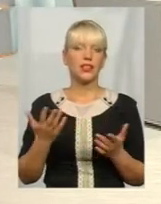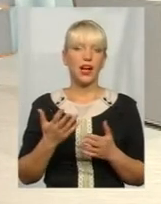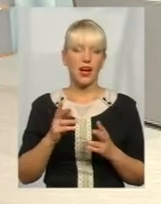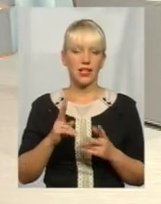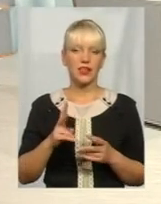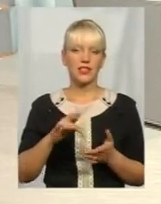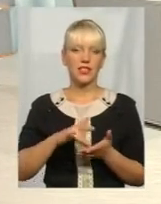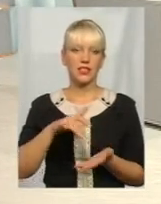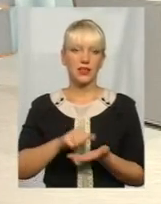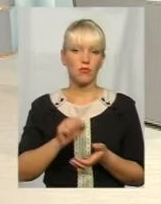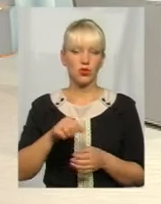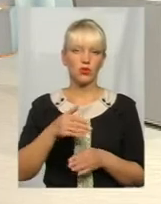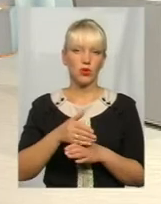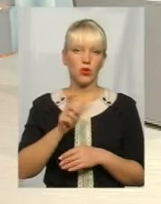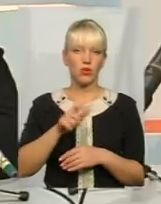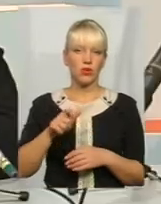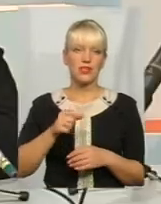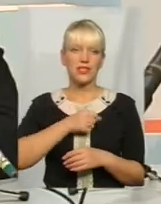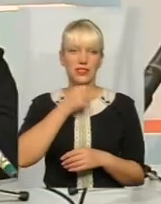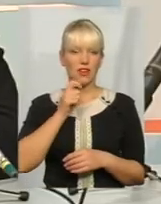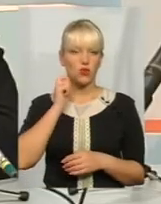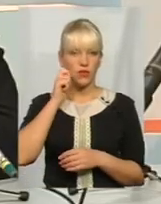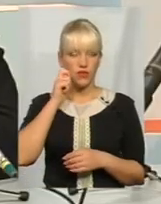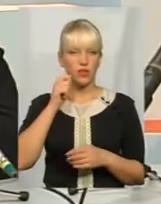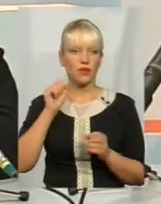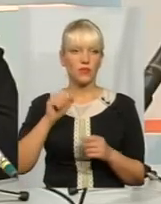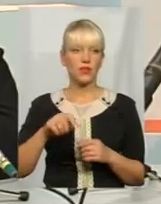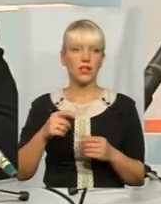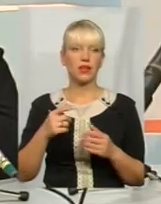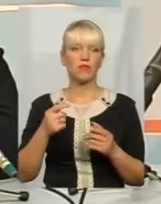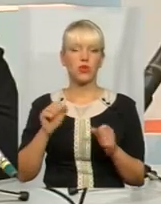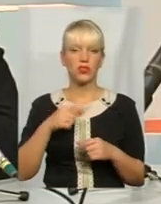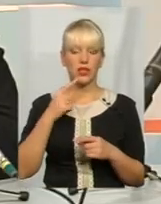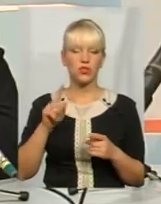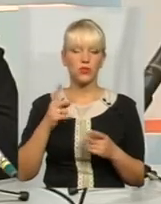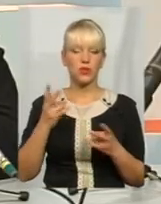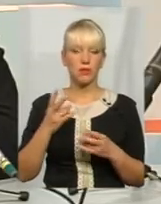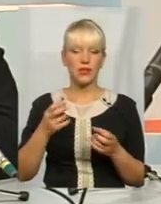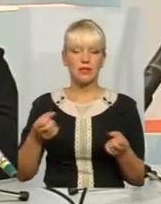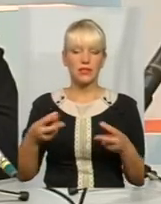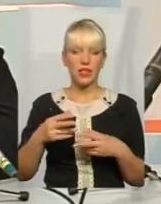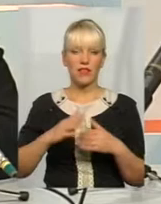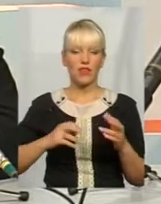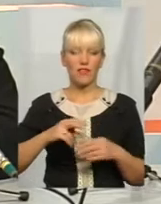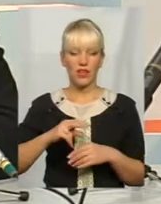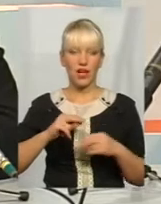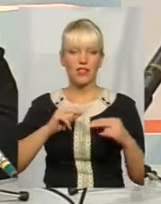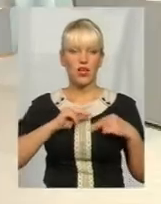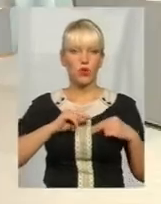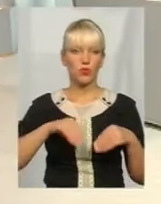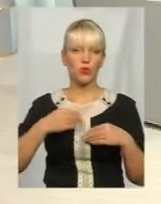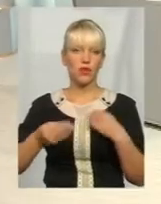допомогти громадянам старшого віку? Як було вже сказано, що потребує певної кваліфікації роботодавець. У нас є такі